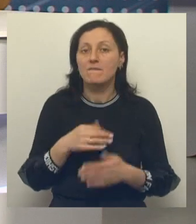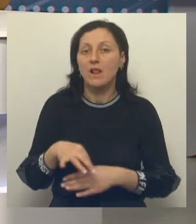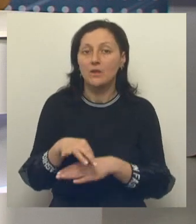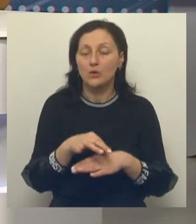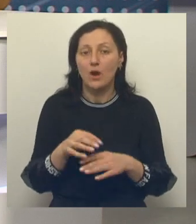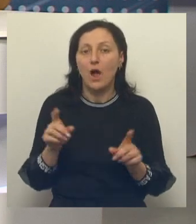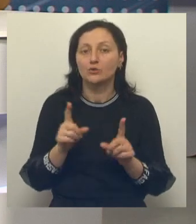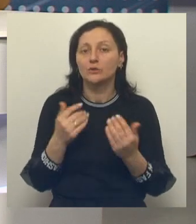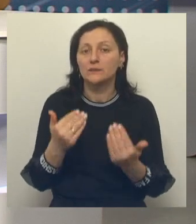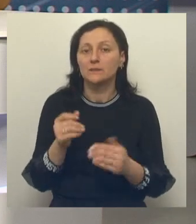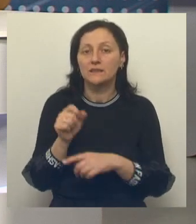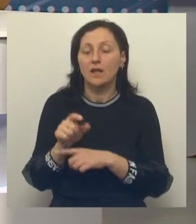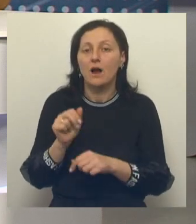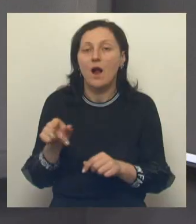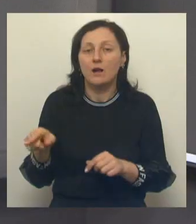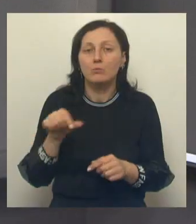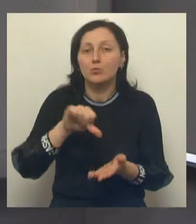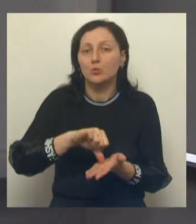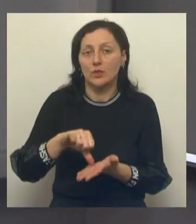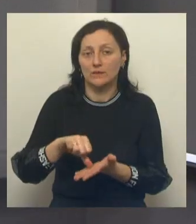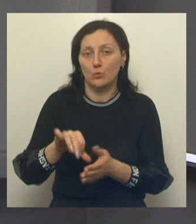задача? Как они будут участвовать в проекте?